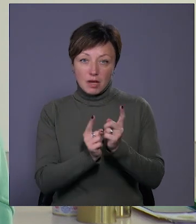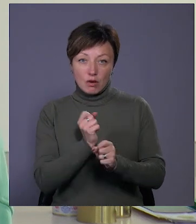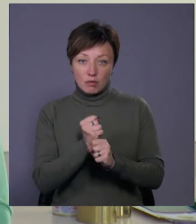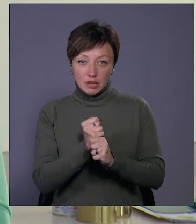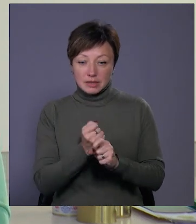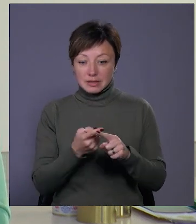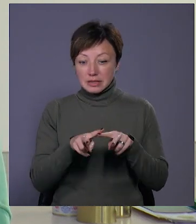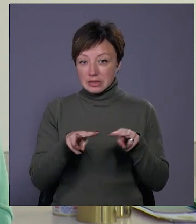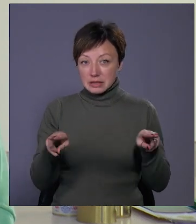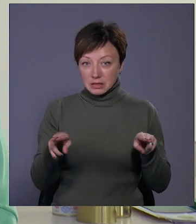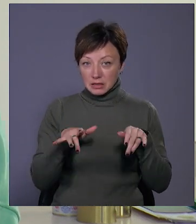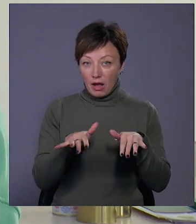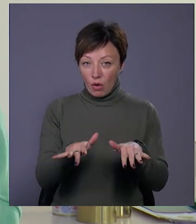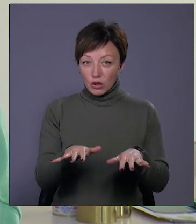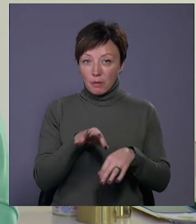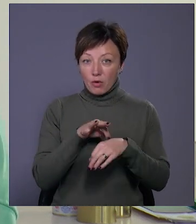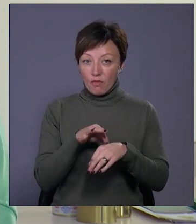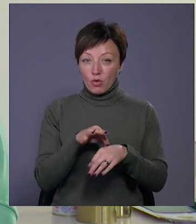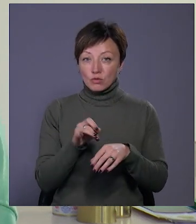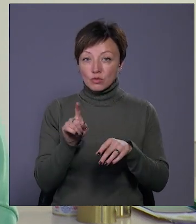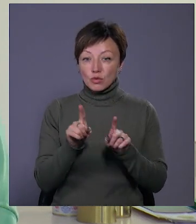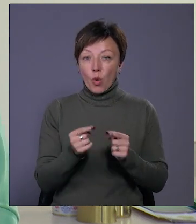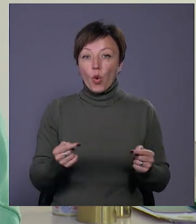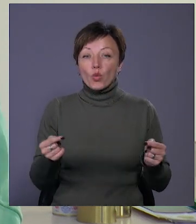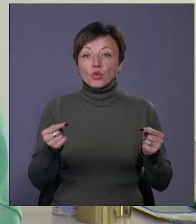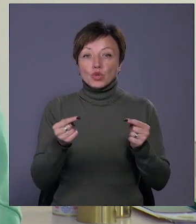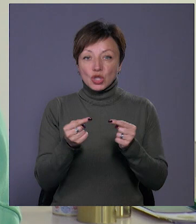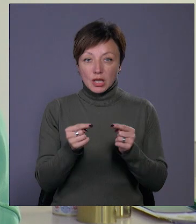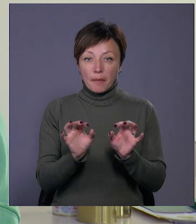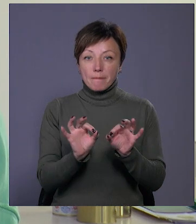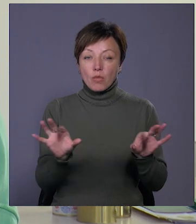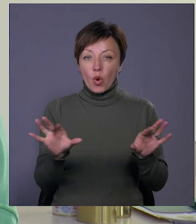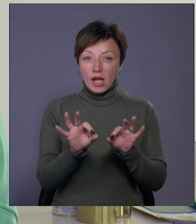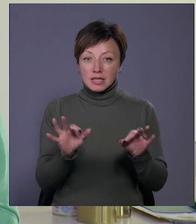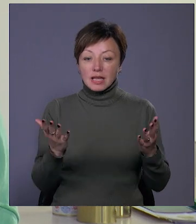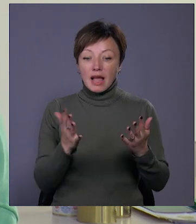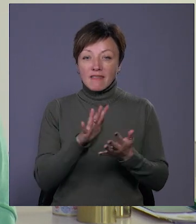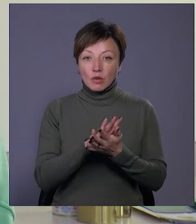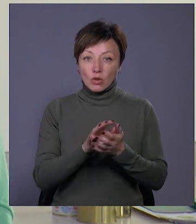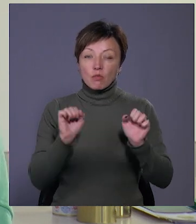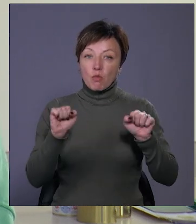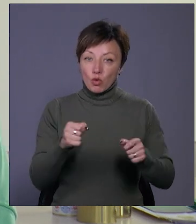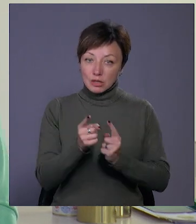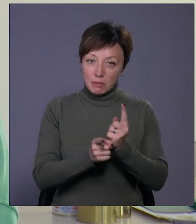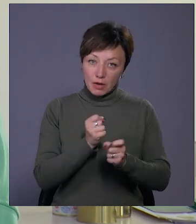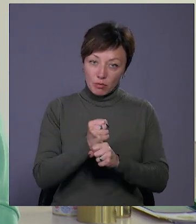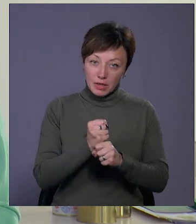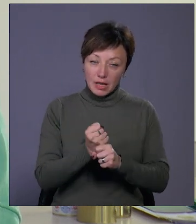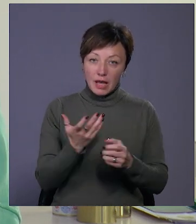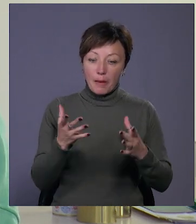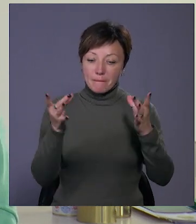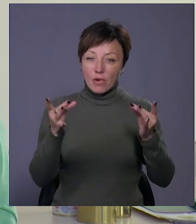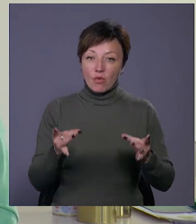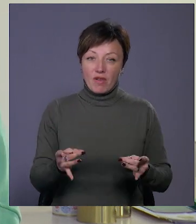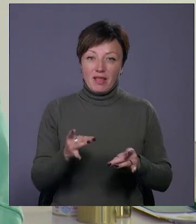подібні заходи ми проводимо для того, аби уточнити, пояснити, які відходи можна переробити, яких пакуває, наприклад, варто